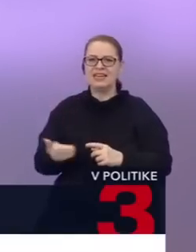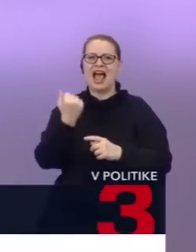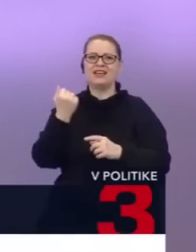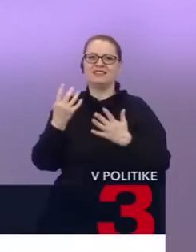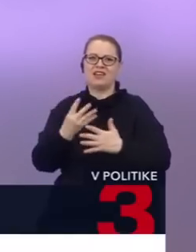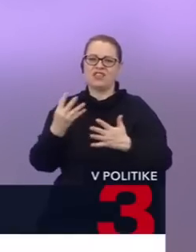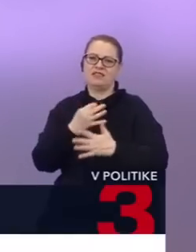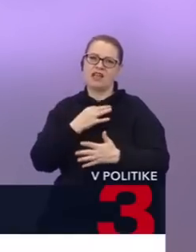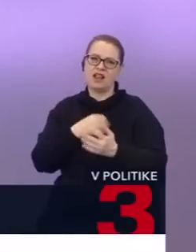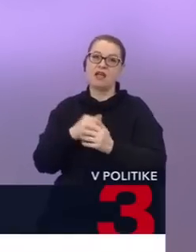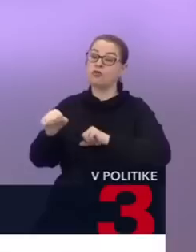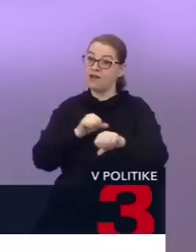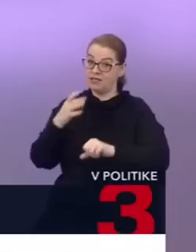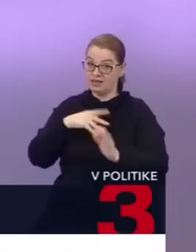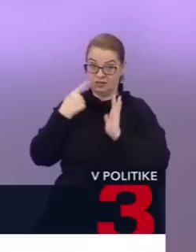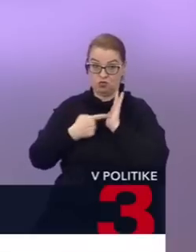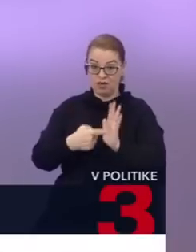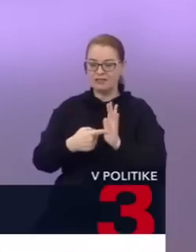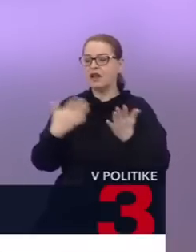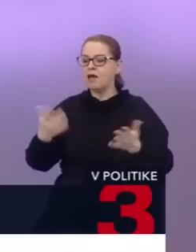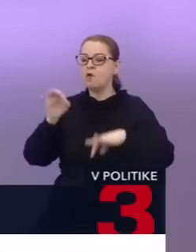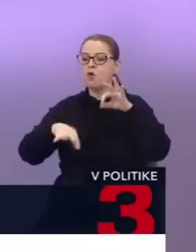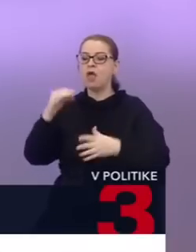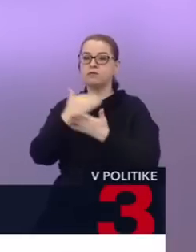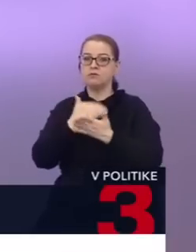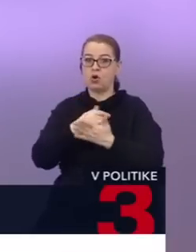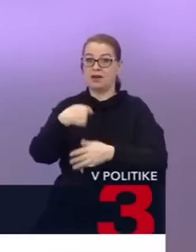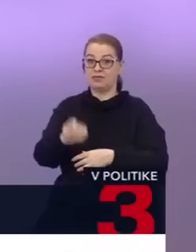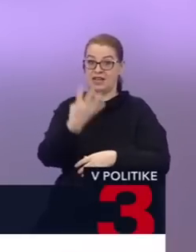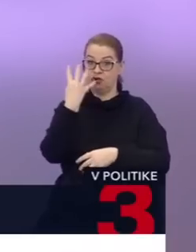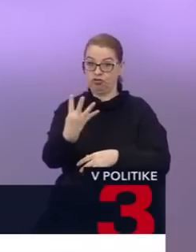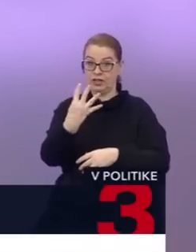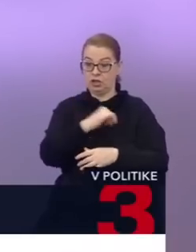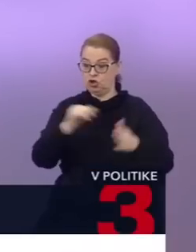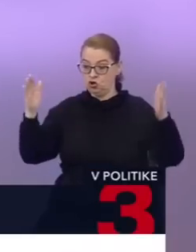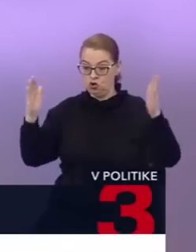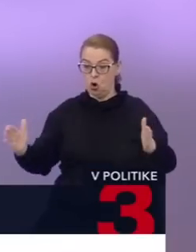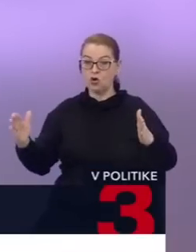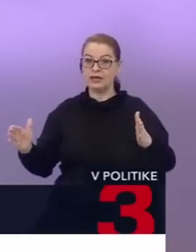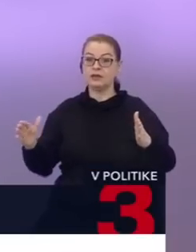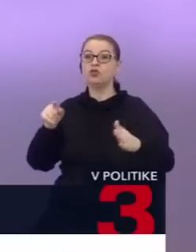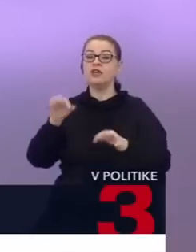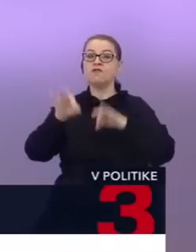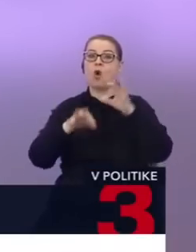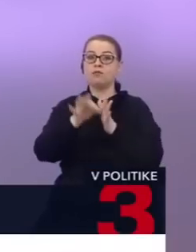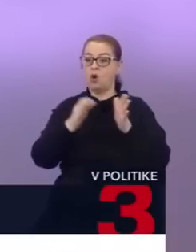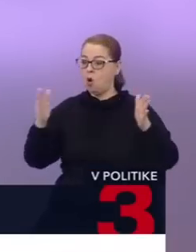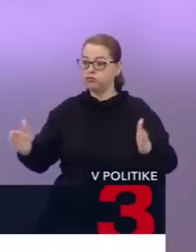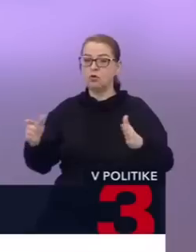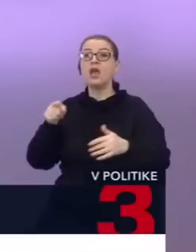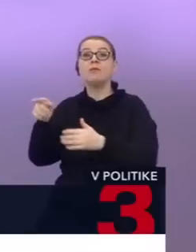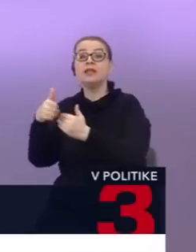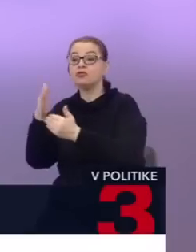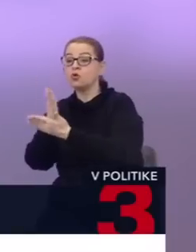chce ukázať, lebo viete, vy si ten volebný program nastavíte na 4 roky, lebo také je volebné obdobie. A väčšinou ku koncu viete,